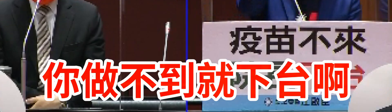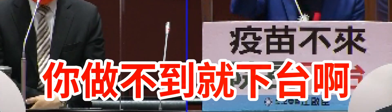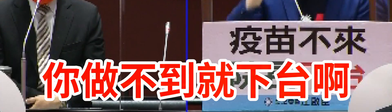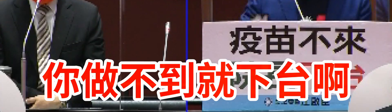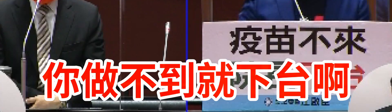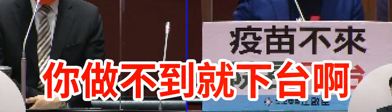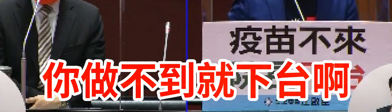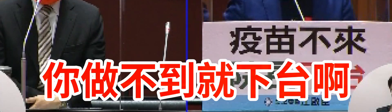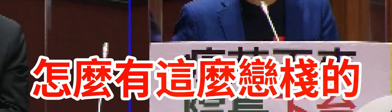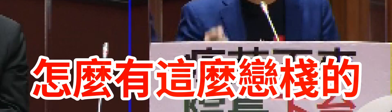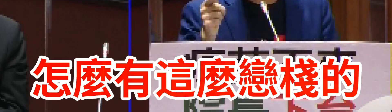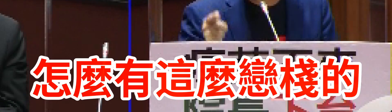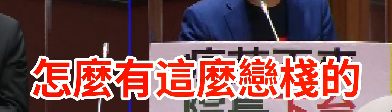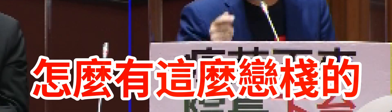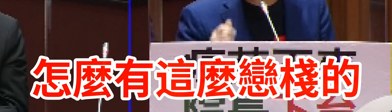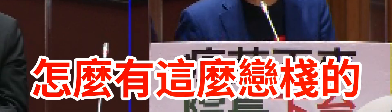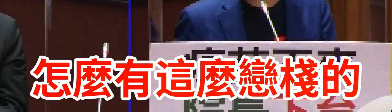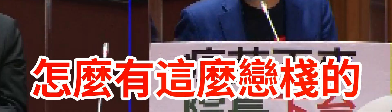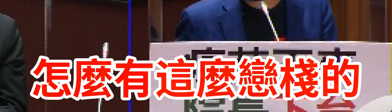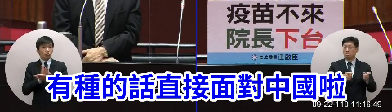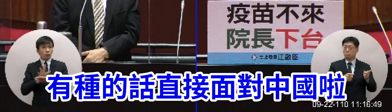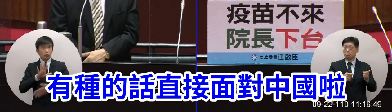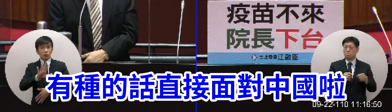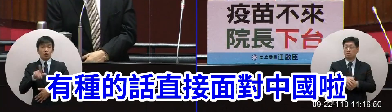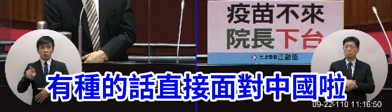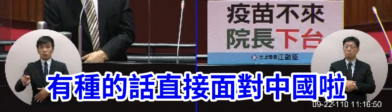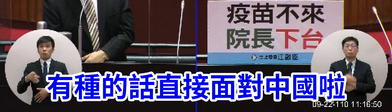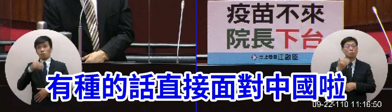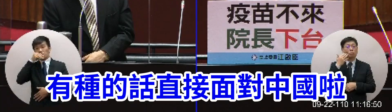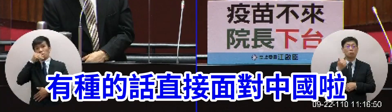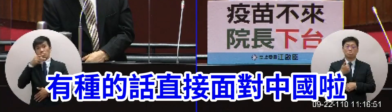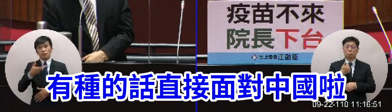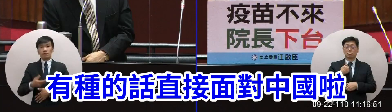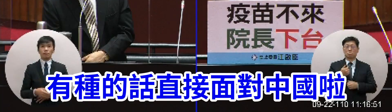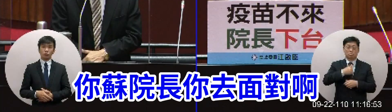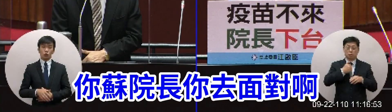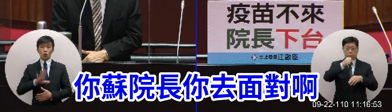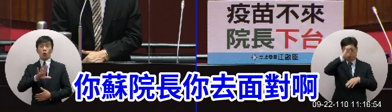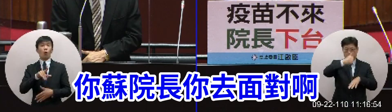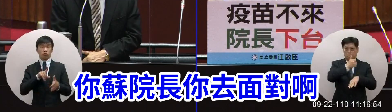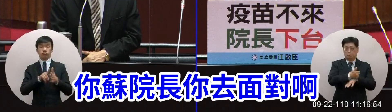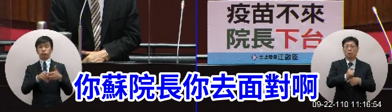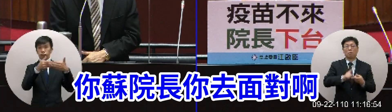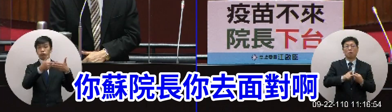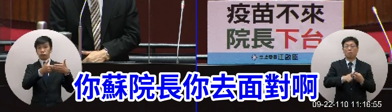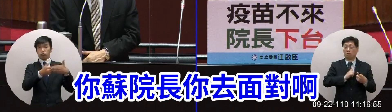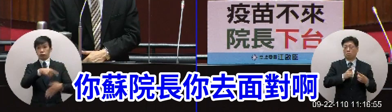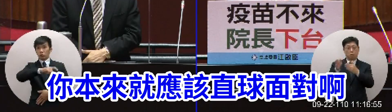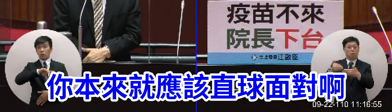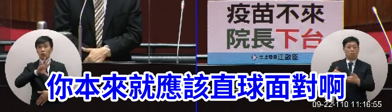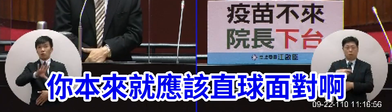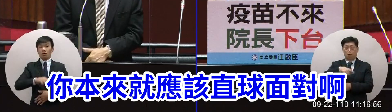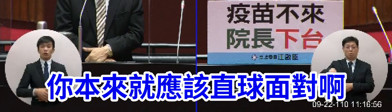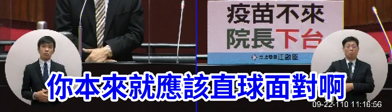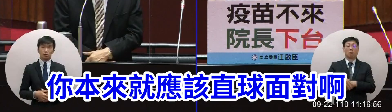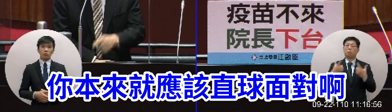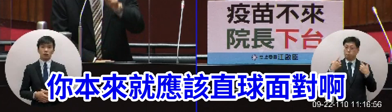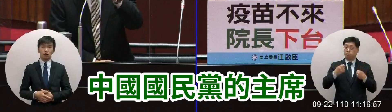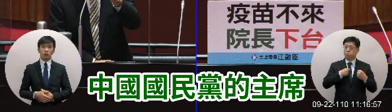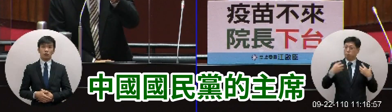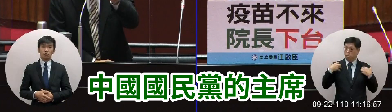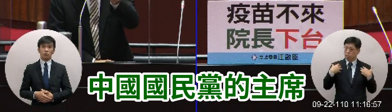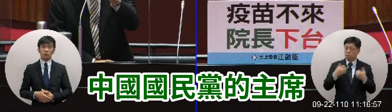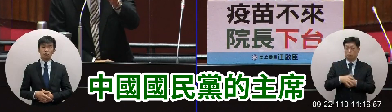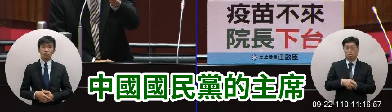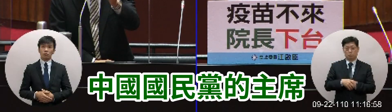你做不到你就下台啊怎麼有這麼戀戰的啊有種的話直接面對中國啦你執政黨你去面對啊你本來就應該